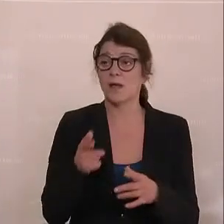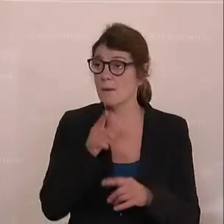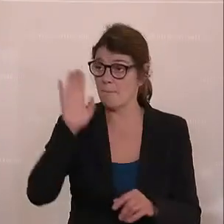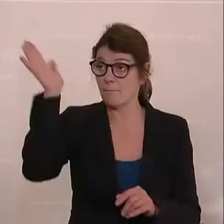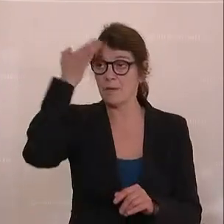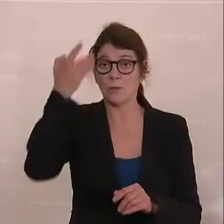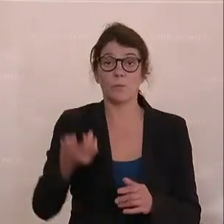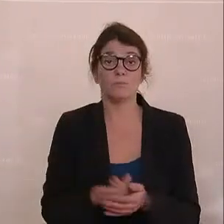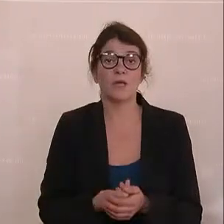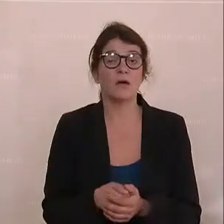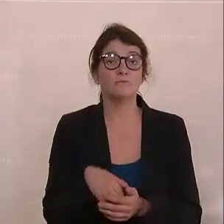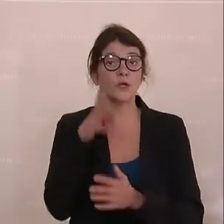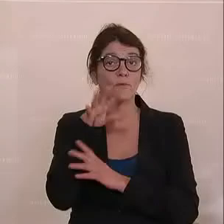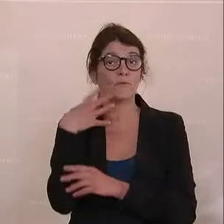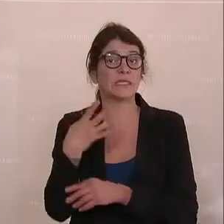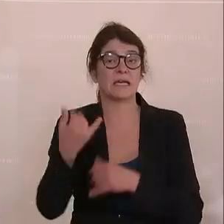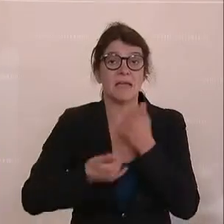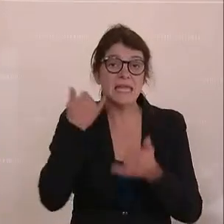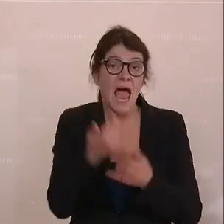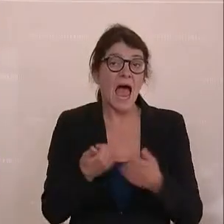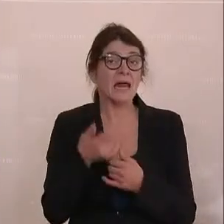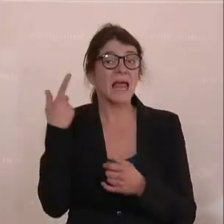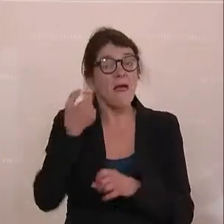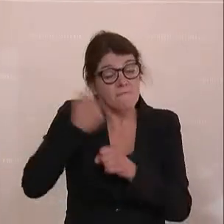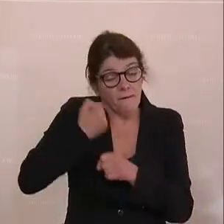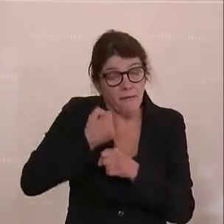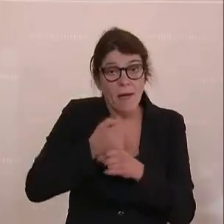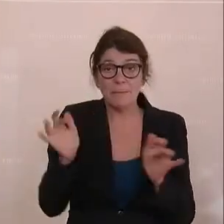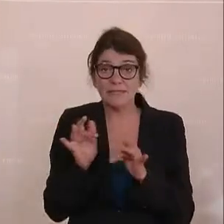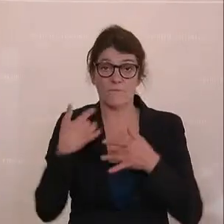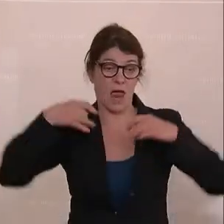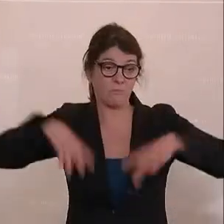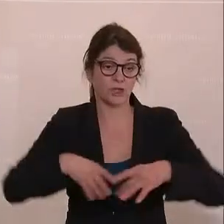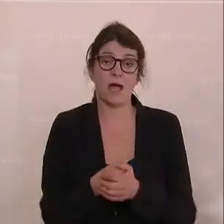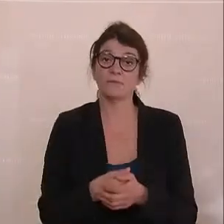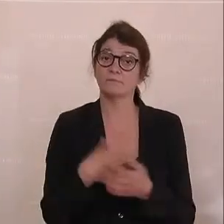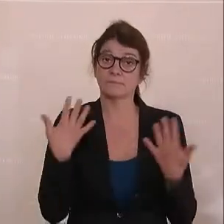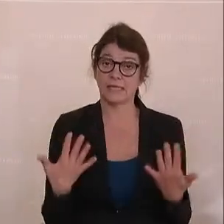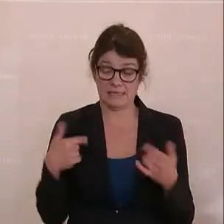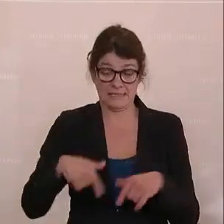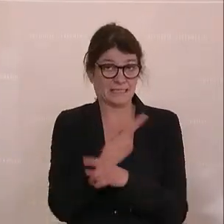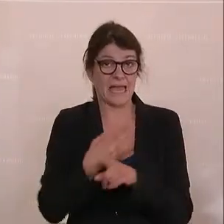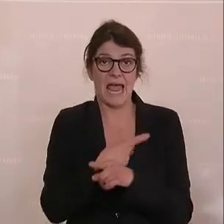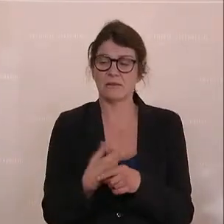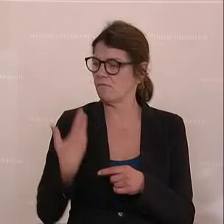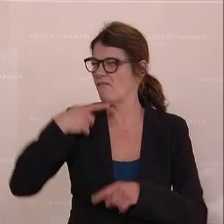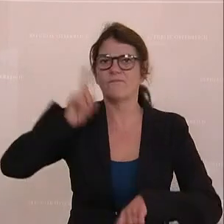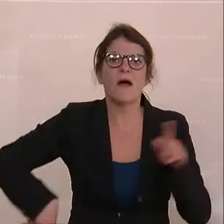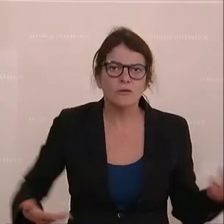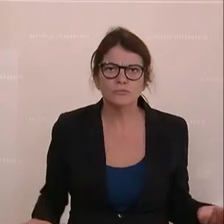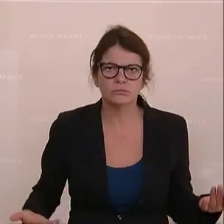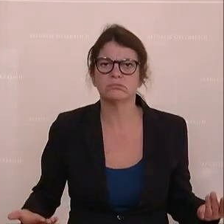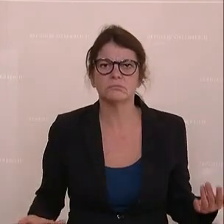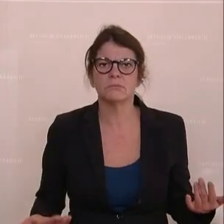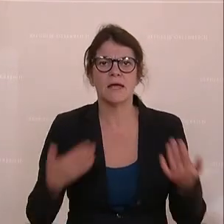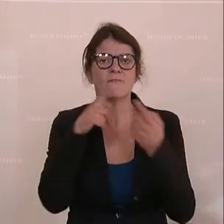45 Jahre Hackler-Pension wurde ja abgeschafft. Und in Zeiten wie diesen komplett falsch. Man sollte eben,